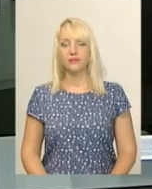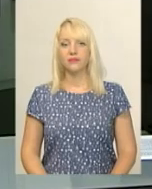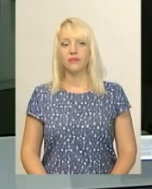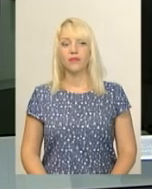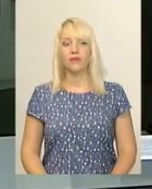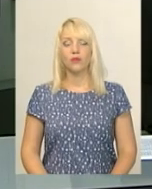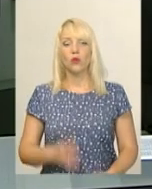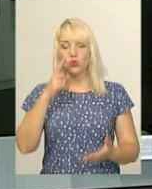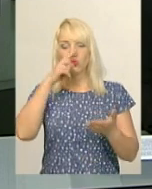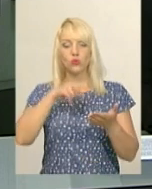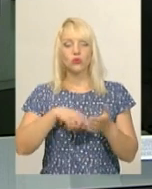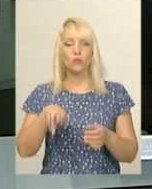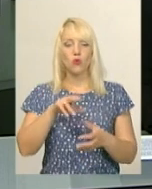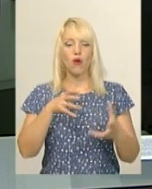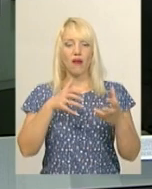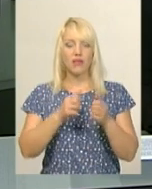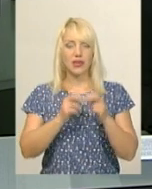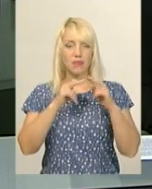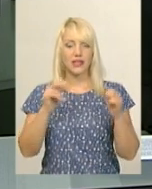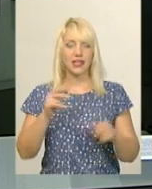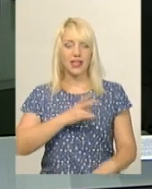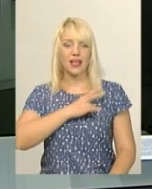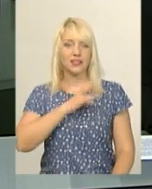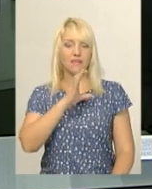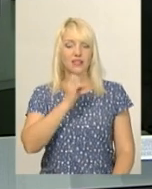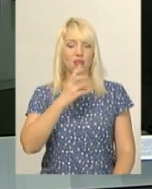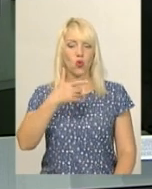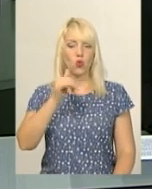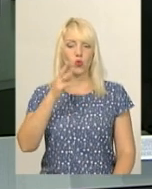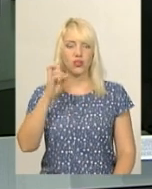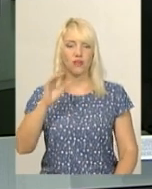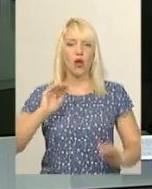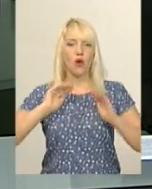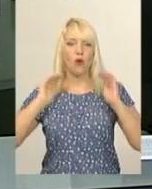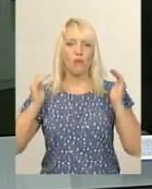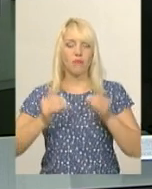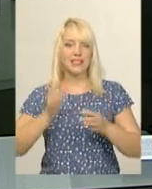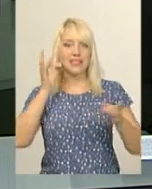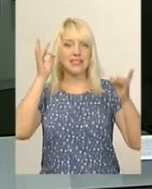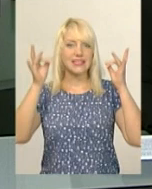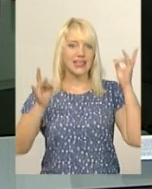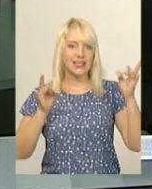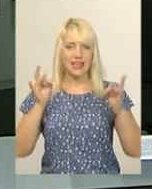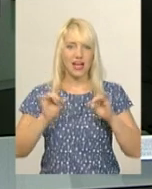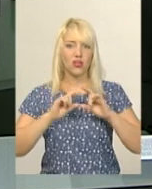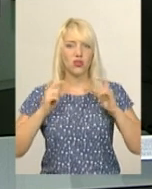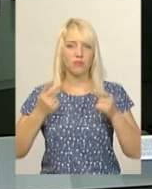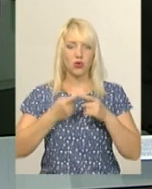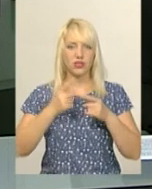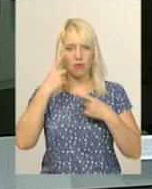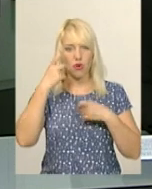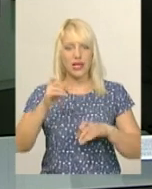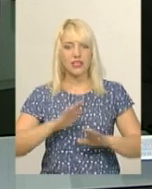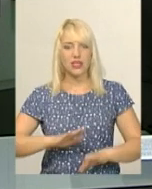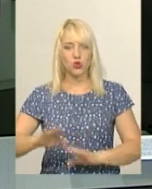Доступ до аварійного палацу князів Сангушків в Ізяславі обмежили сигнальною стрічкою. Про це повідомила заступник Ізяславського